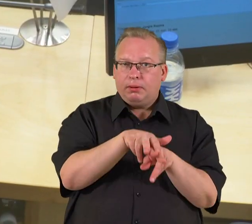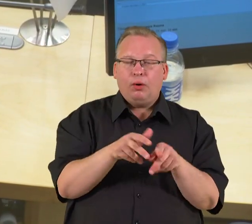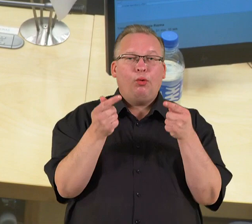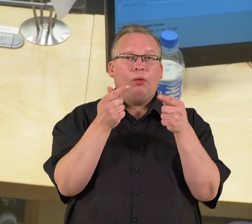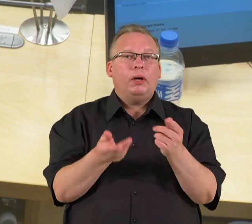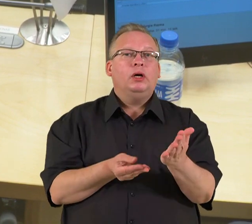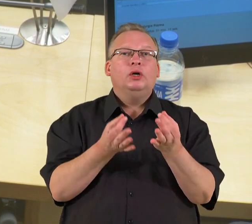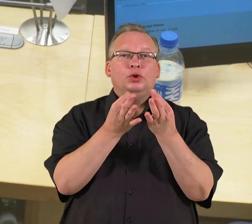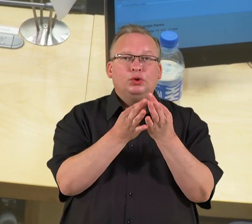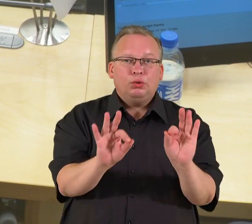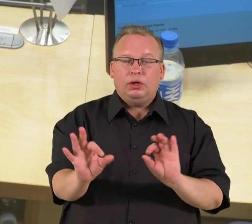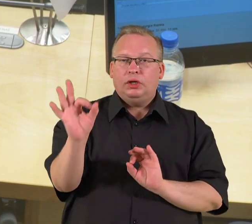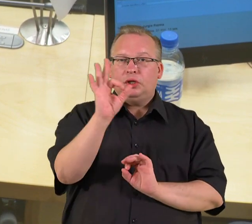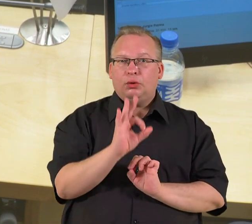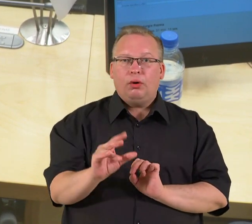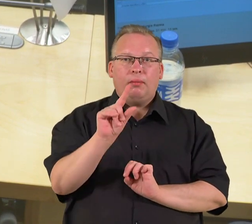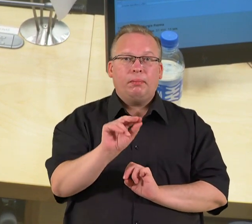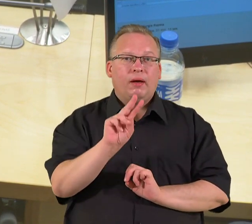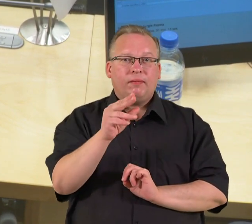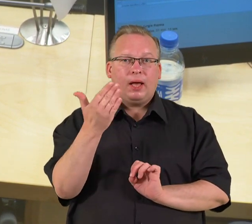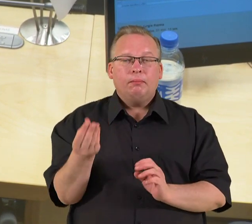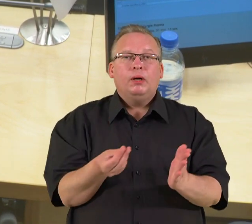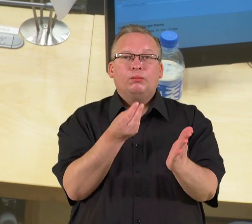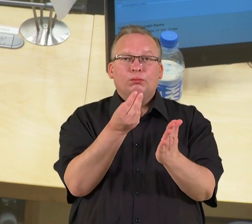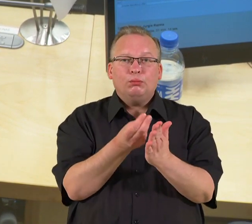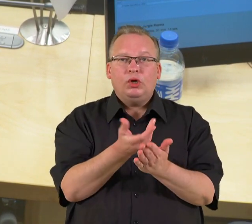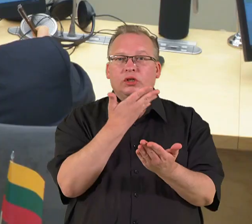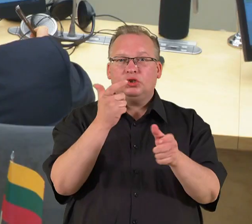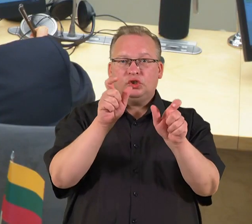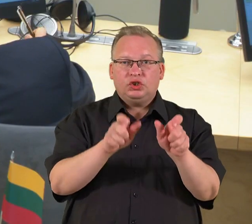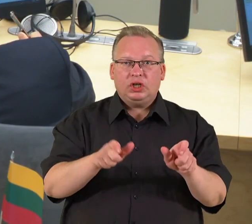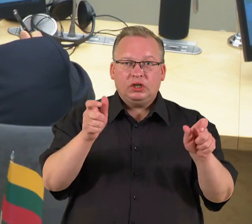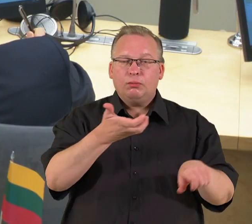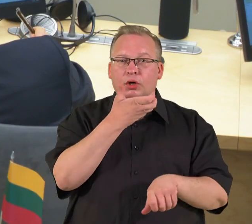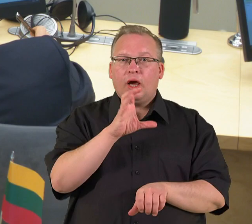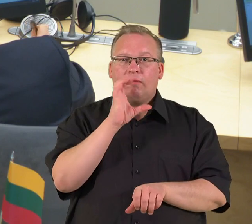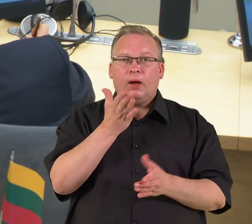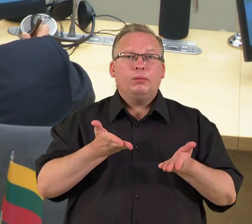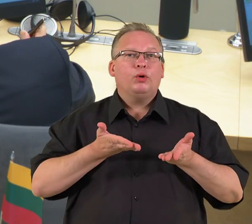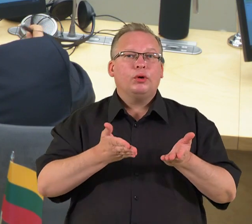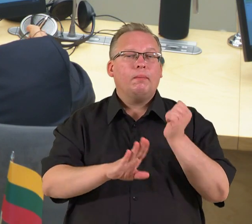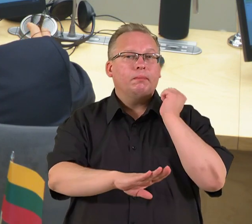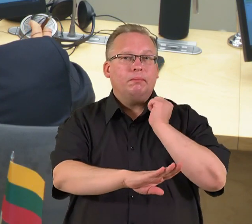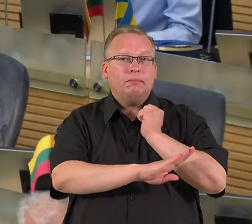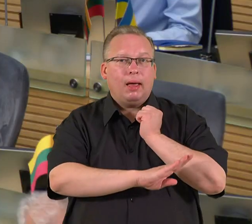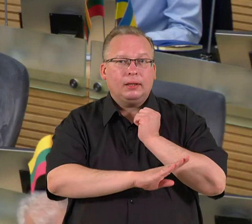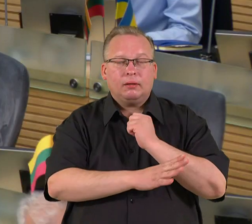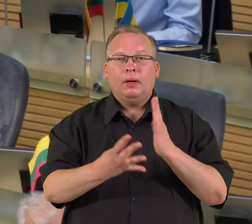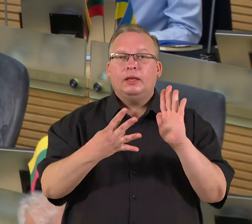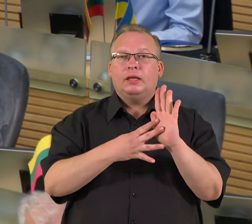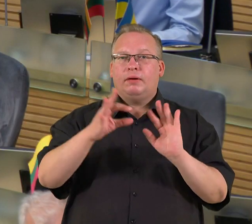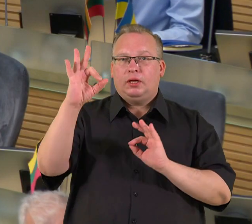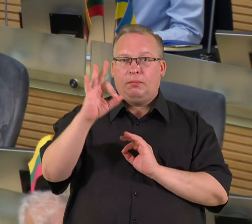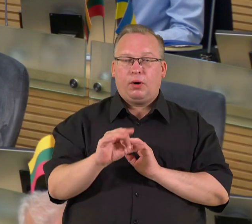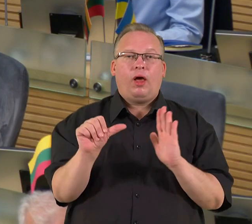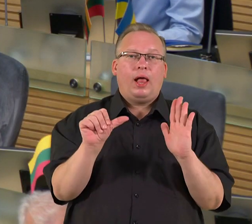opozicija siūlė nulinį pridėtinės vertės mokestį taikyti šildimui karštam vandeniu, kūrenamai medienai. 9 procentų